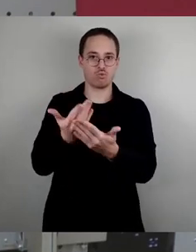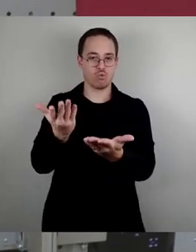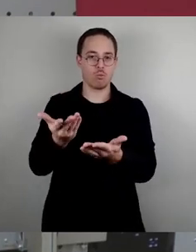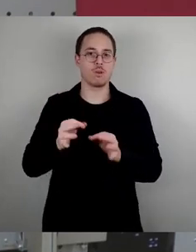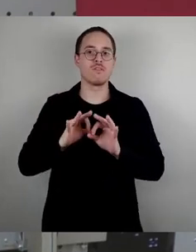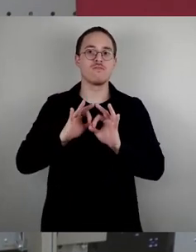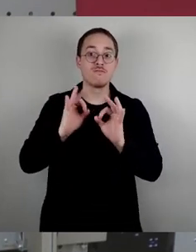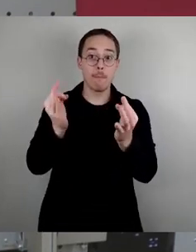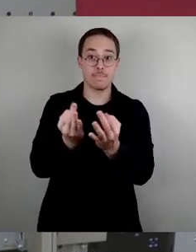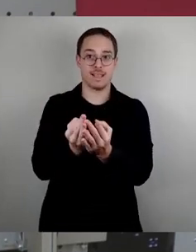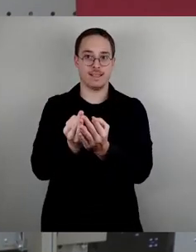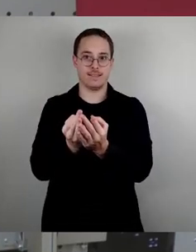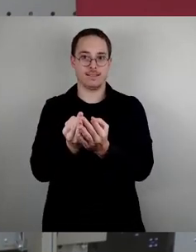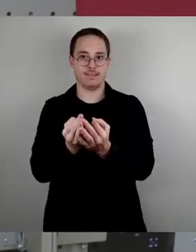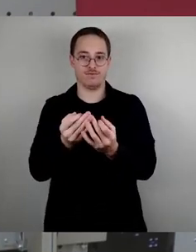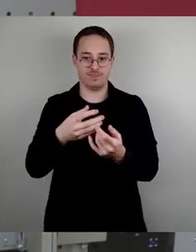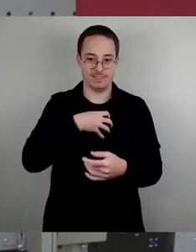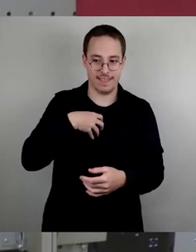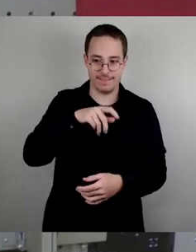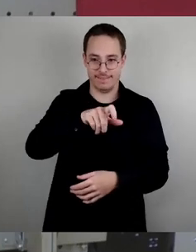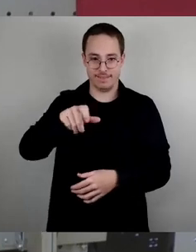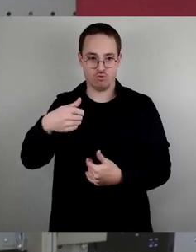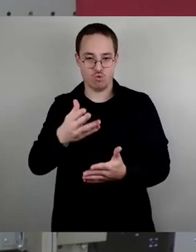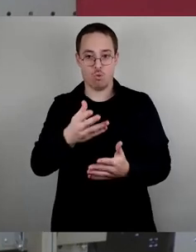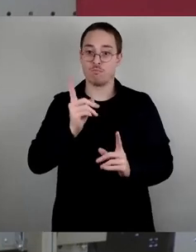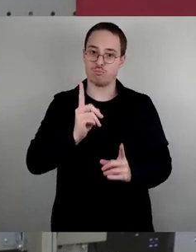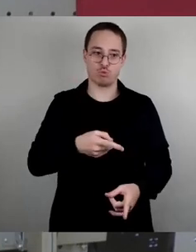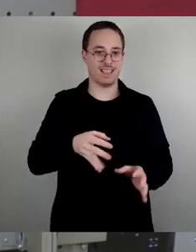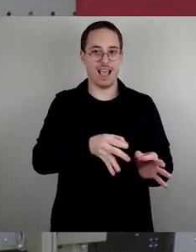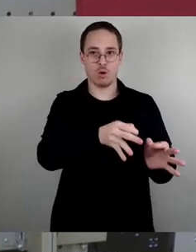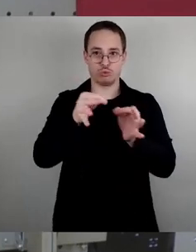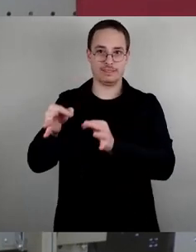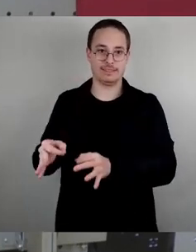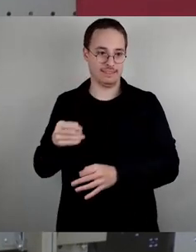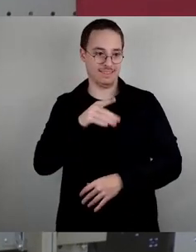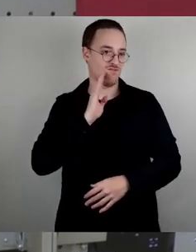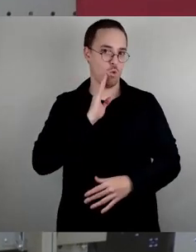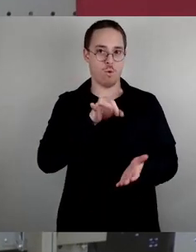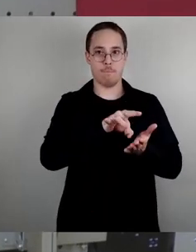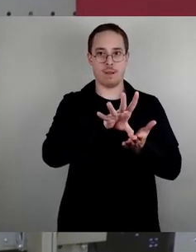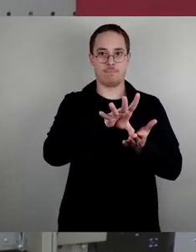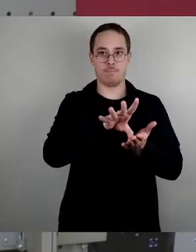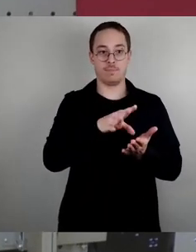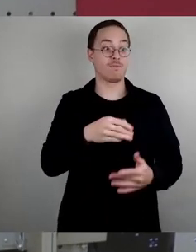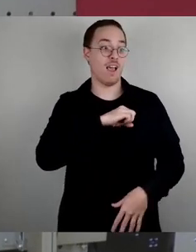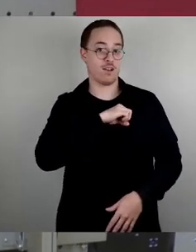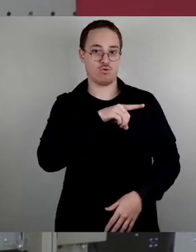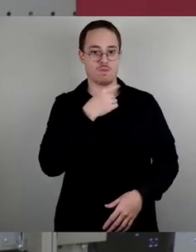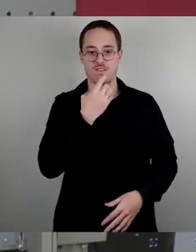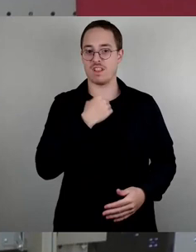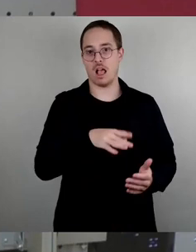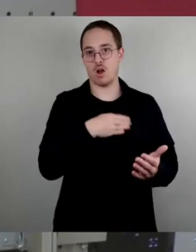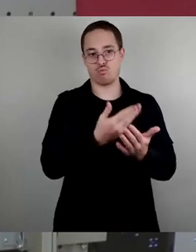Wohnungen rausfliegen, dass sie gekündigt werden. Das ist hier der Punkt, um den es eigentlich geht. Der andere Punkt ist die Frage des Leerstandes. Und was das